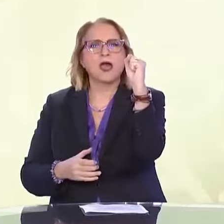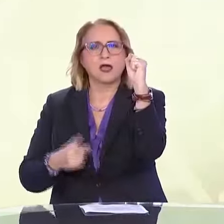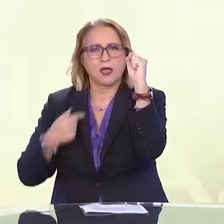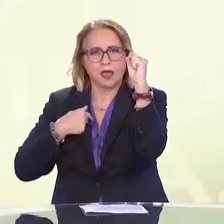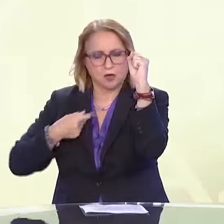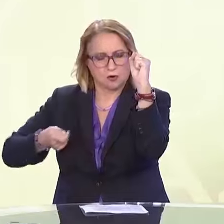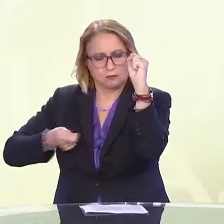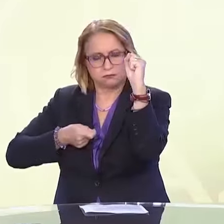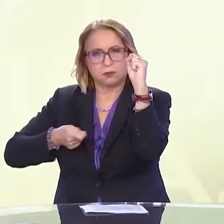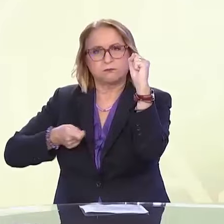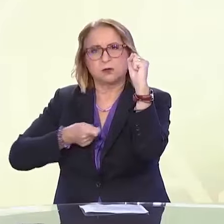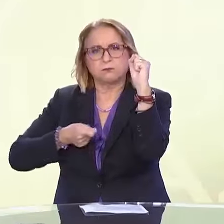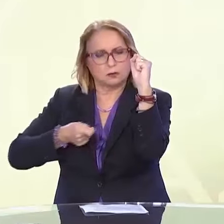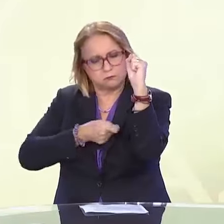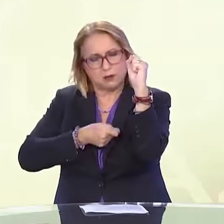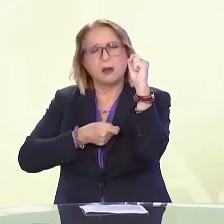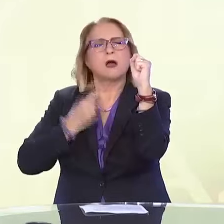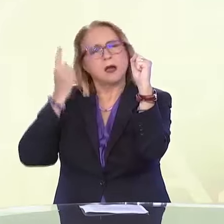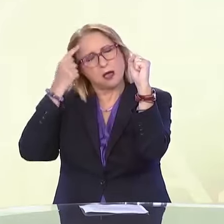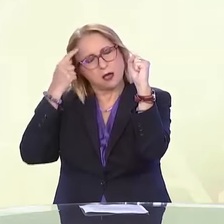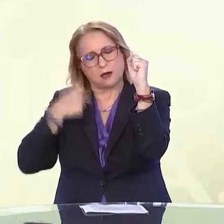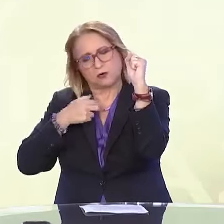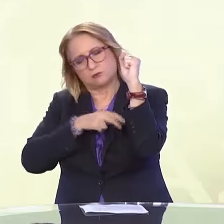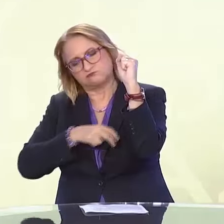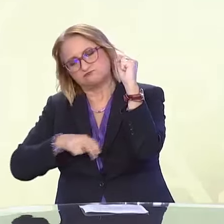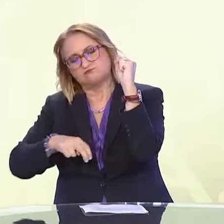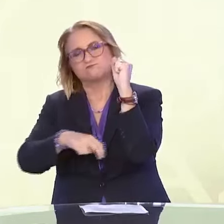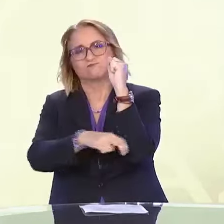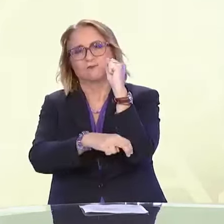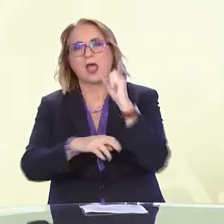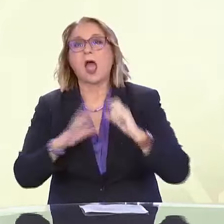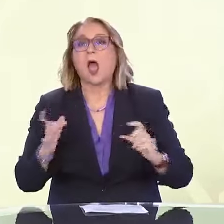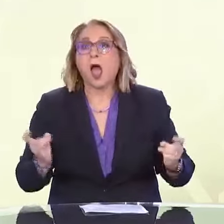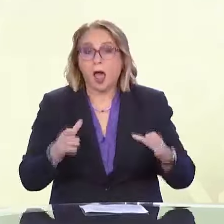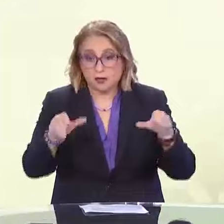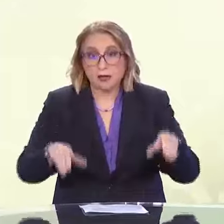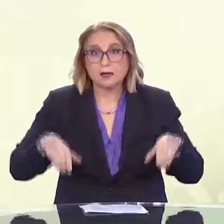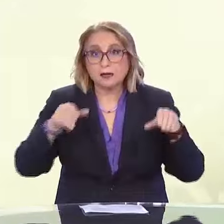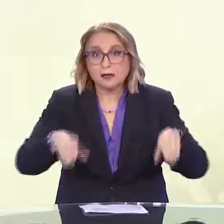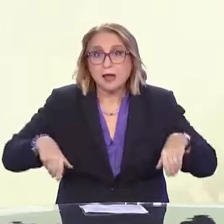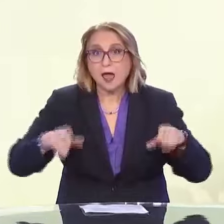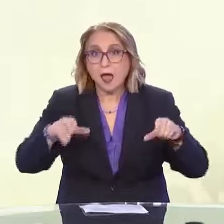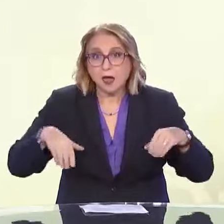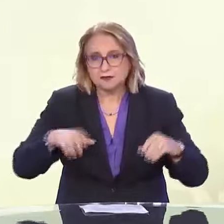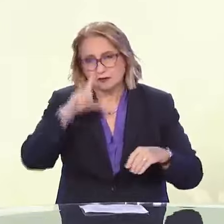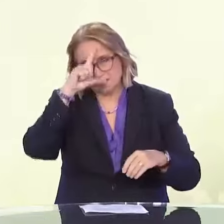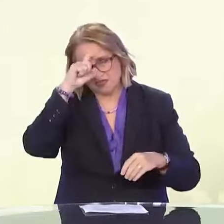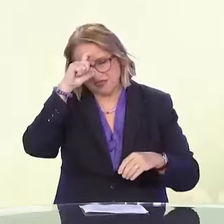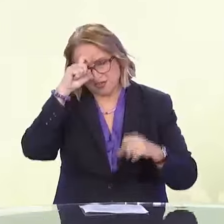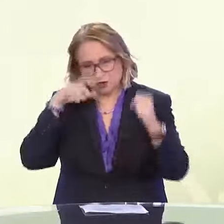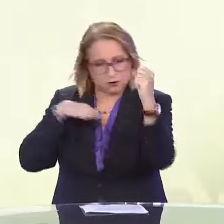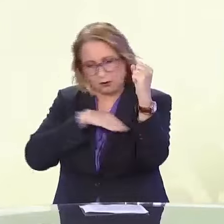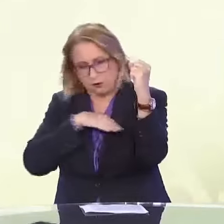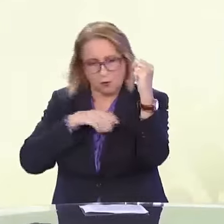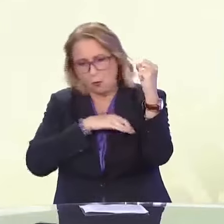τα περισσότερα αναπηρικά μαξίδια δεν θα μπορούσαν να περάσουν από εδώ. Με αποτέλεσμα να χρειάζεται να πηγαίνουν επί της Μεσογειόνου, κάτι που θα ήταν πάρα